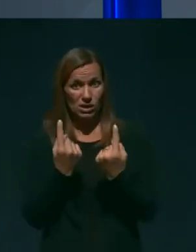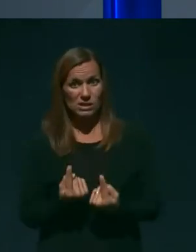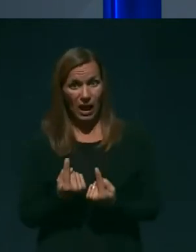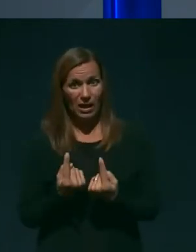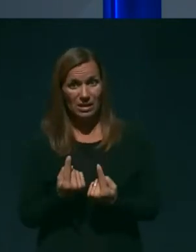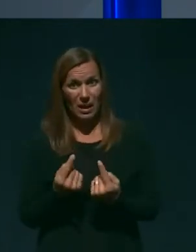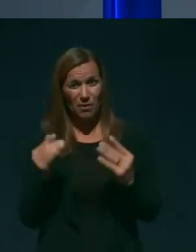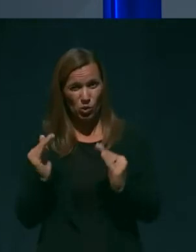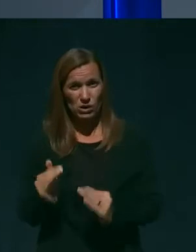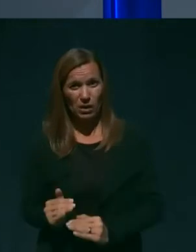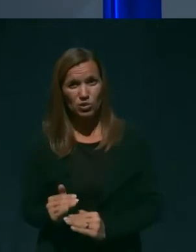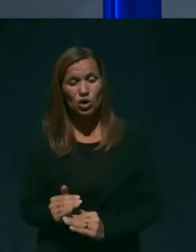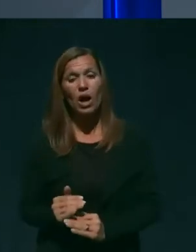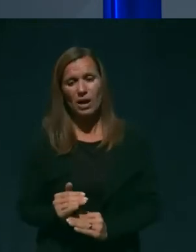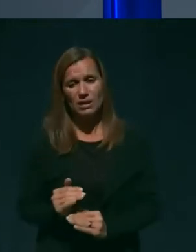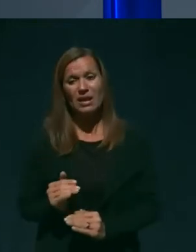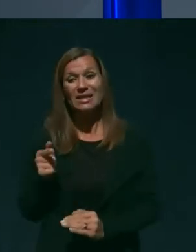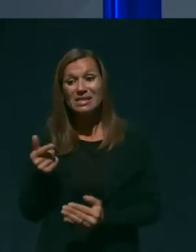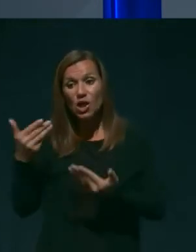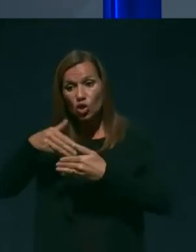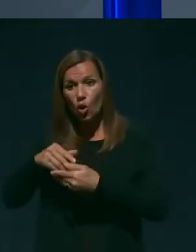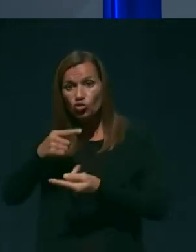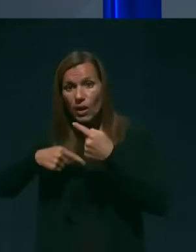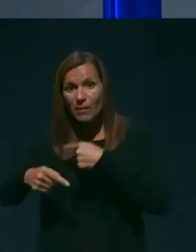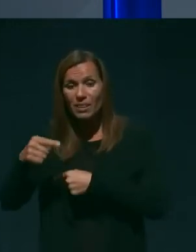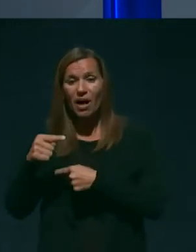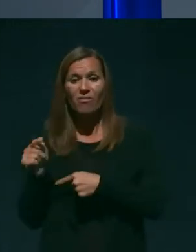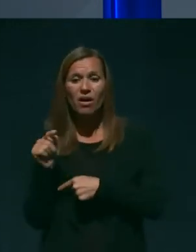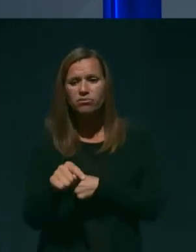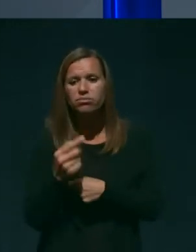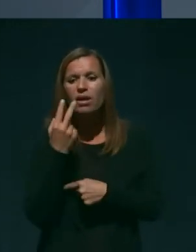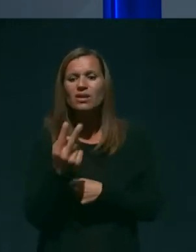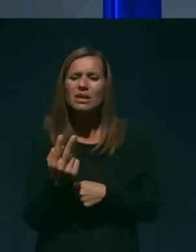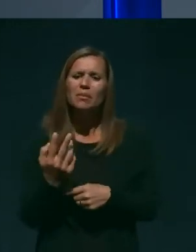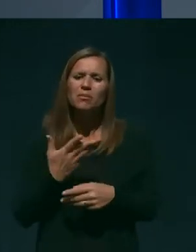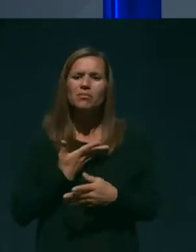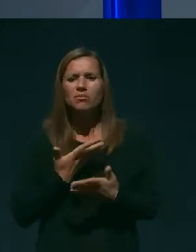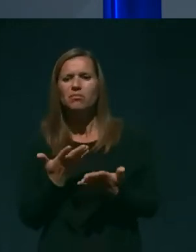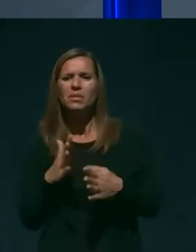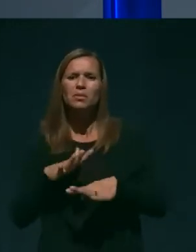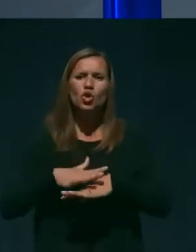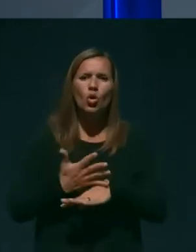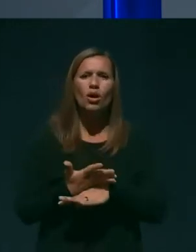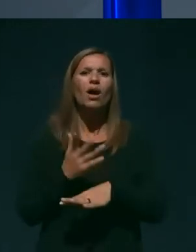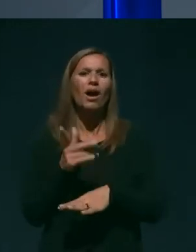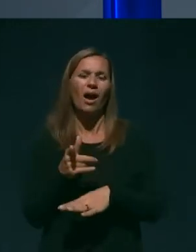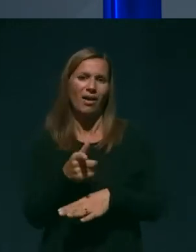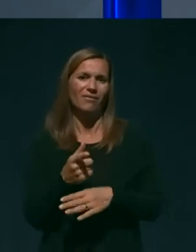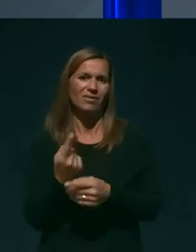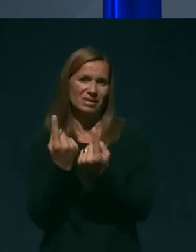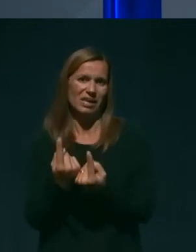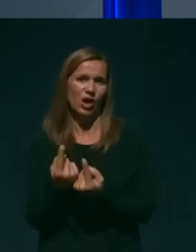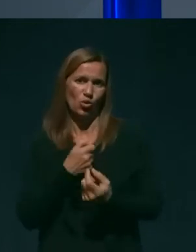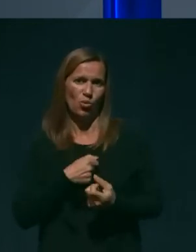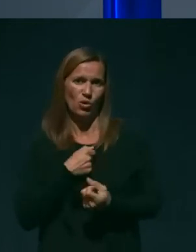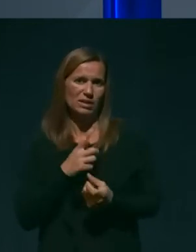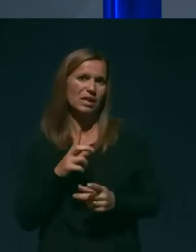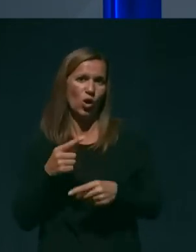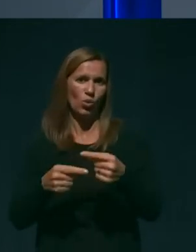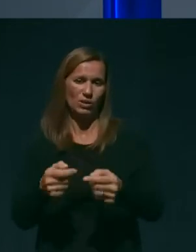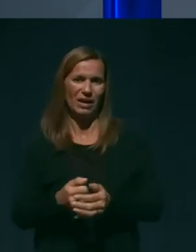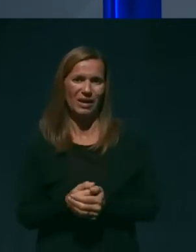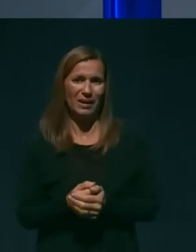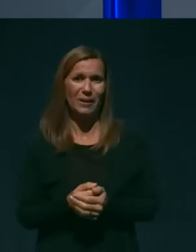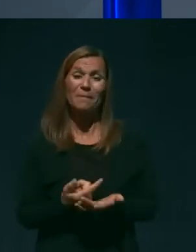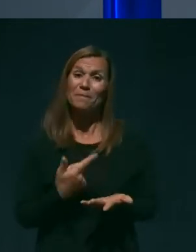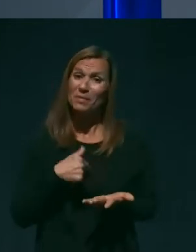fazi bolezni vse skupaj je. To je zapisano. Še vedno obstaja seveda tukaj možnost, to se mi rečemo bolnišnici žal